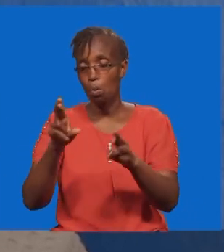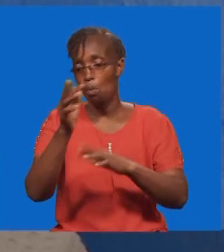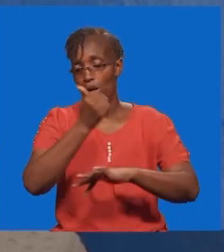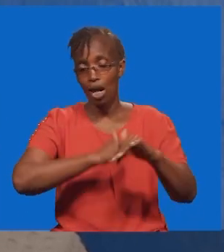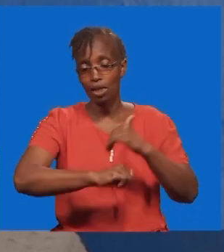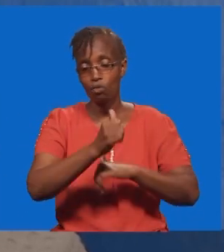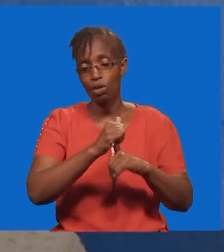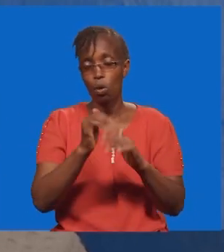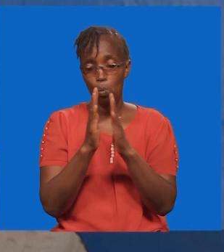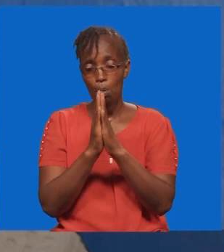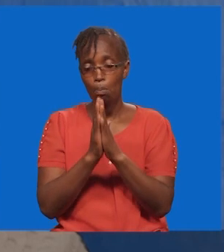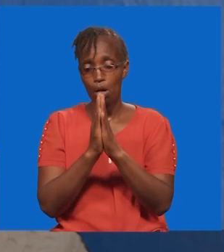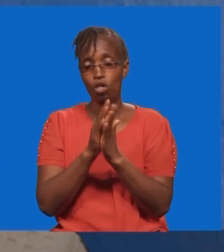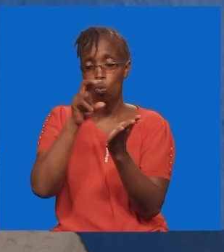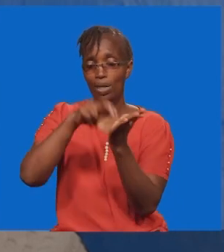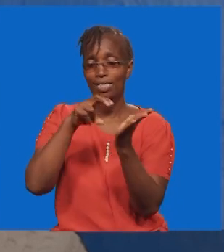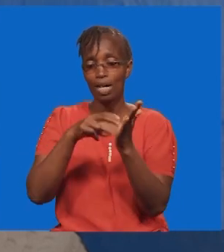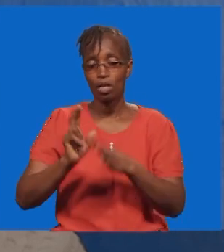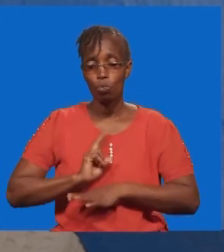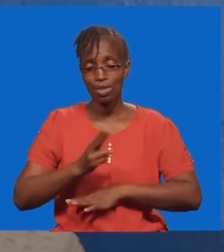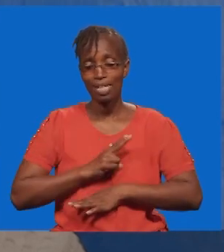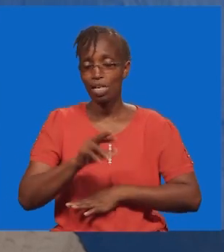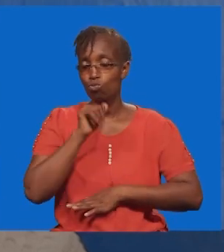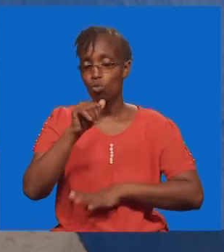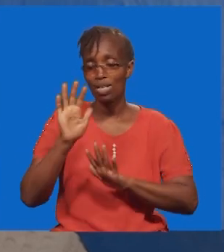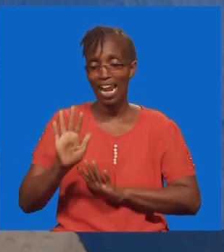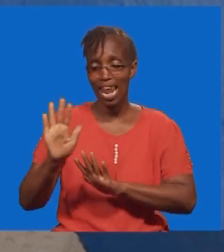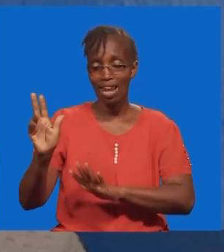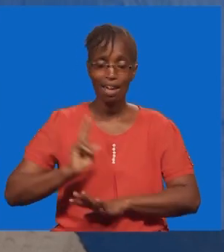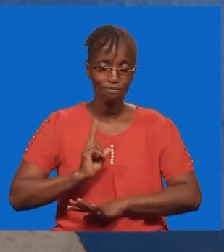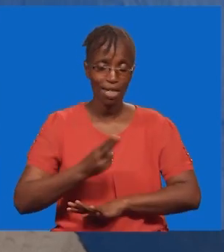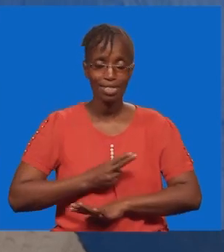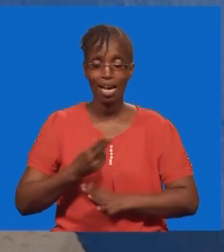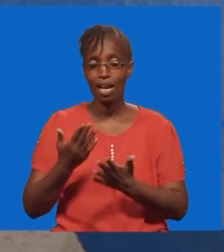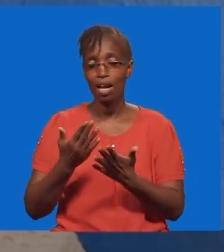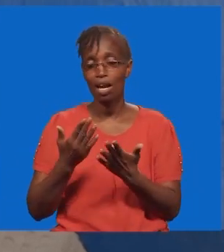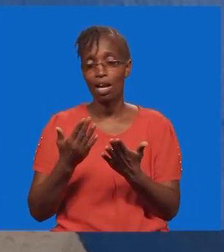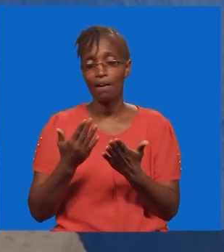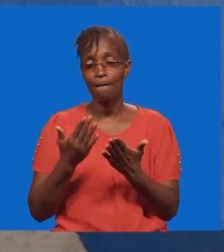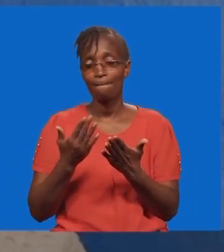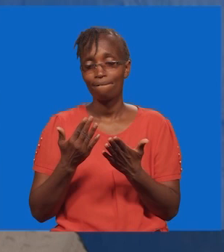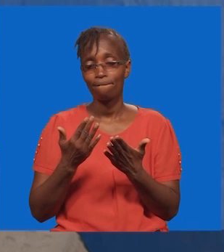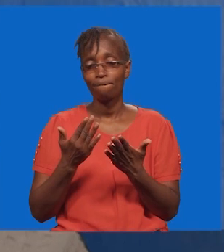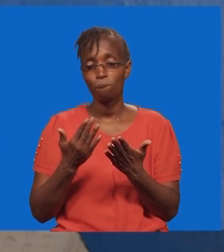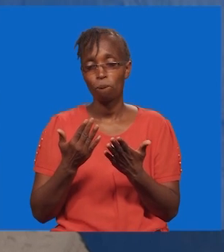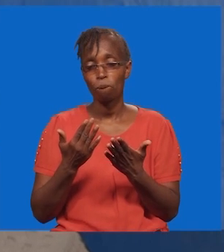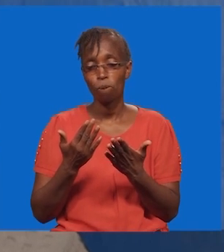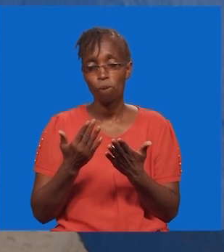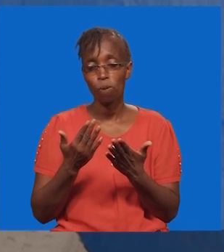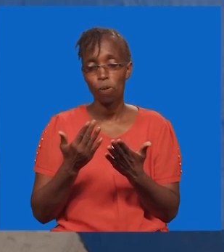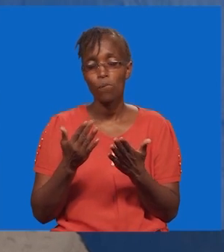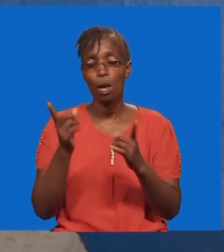shuguli sote sasiku ya leo. E mungu simamanaye. Usimuache apungukiwe na mawazo ya